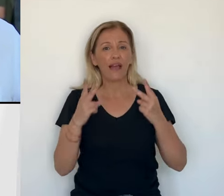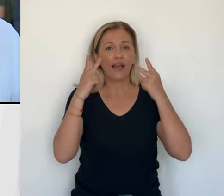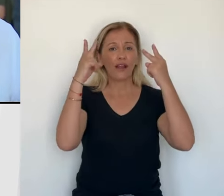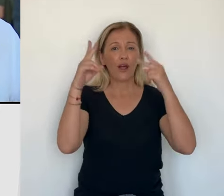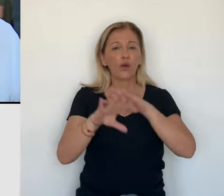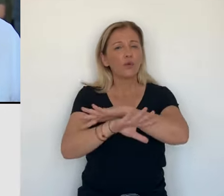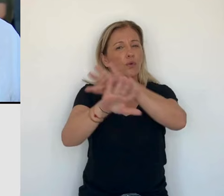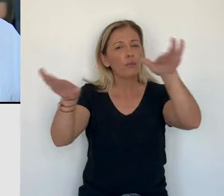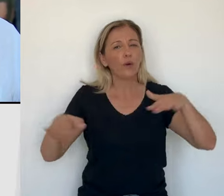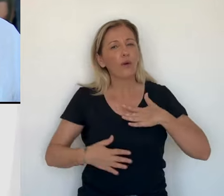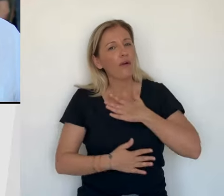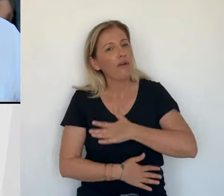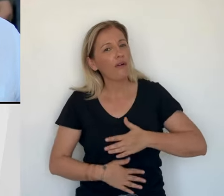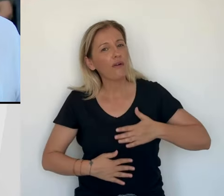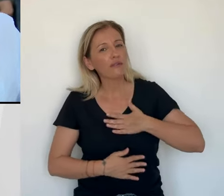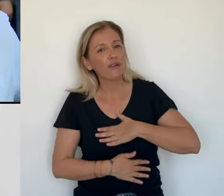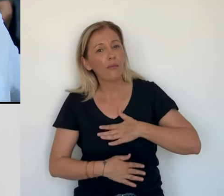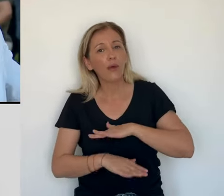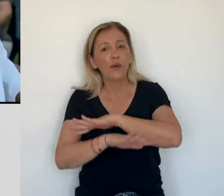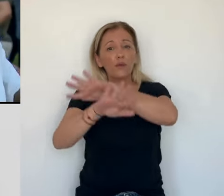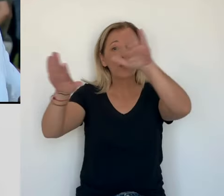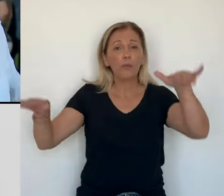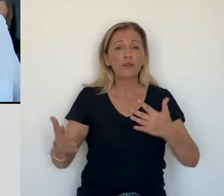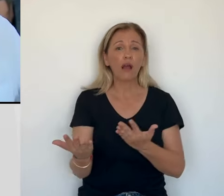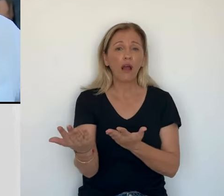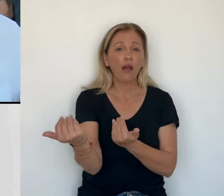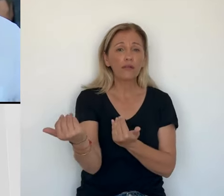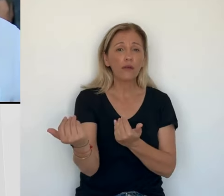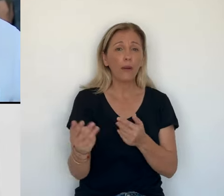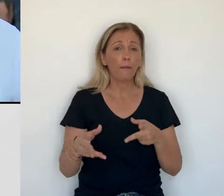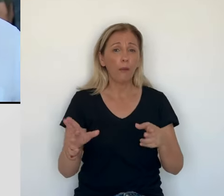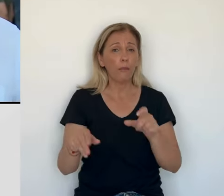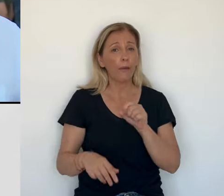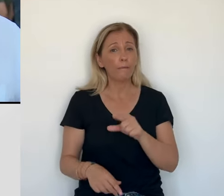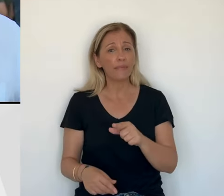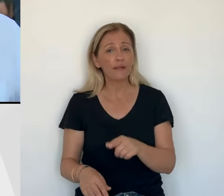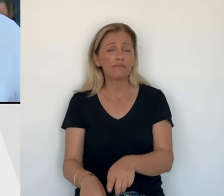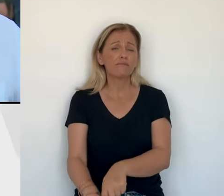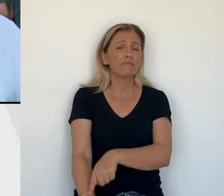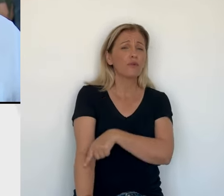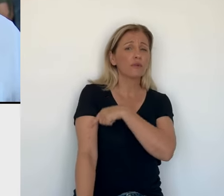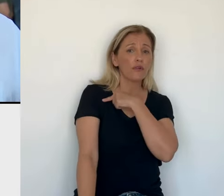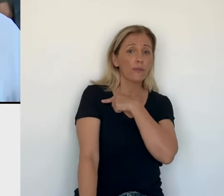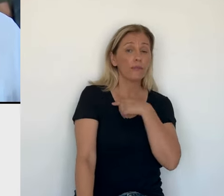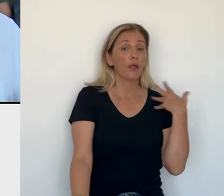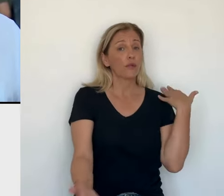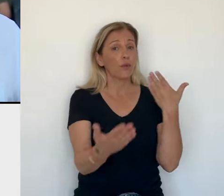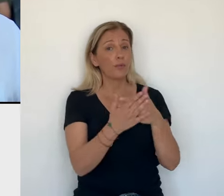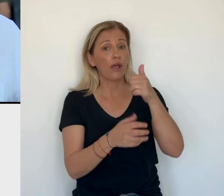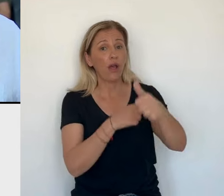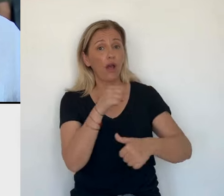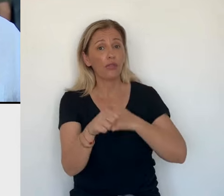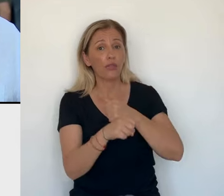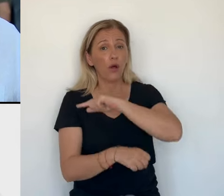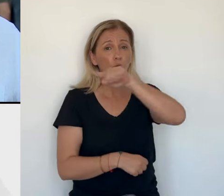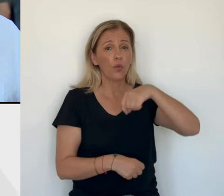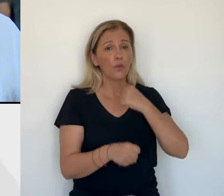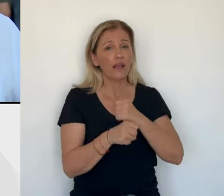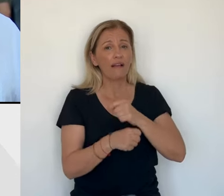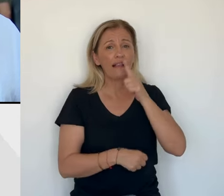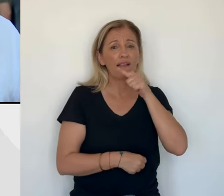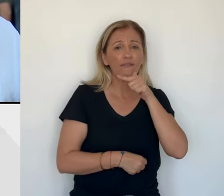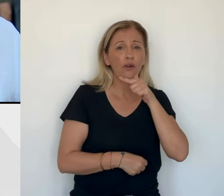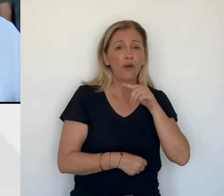C'est un grand jour, on le voit, populaire. Tout le monde attendait ça depuis